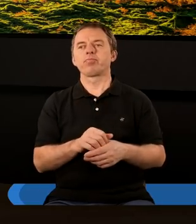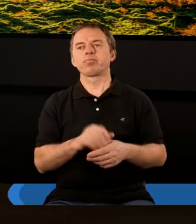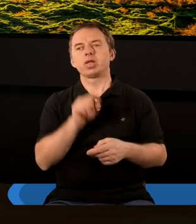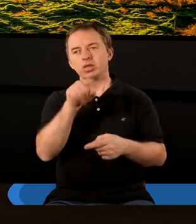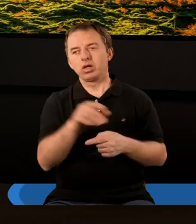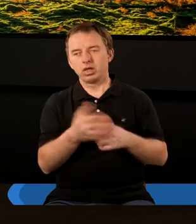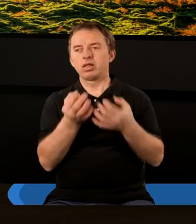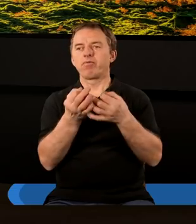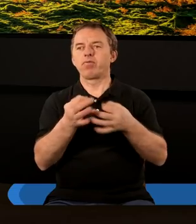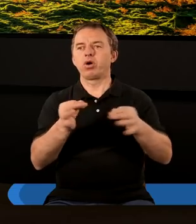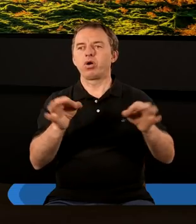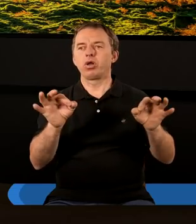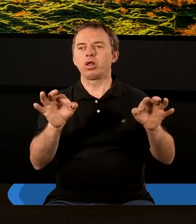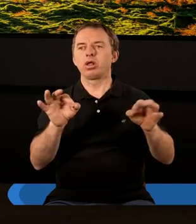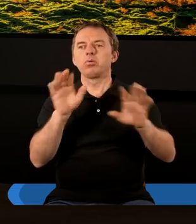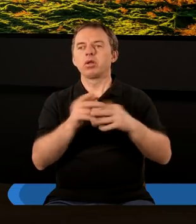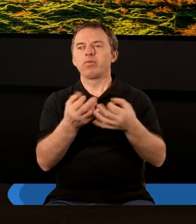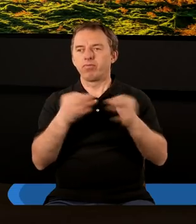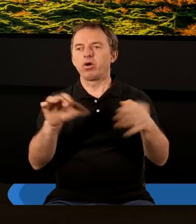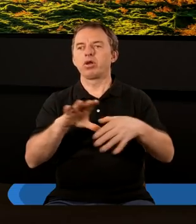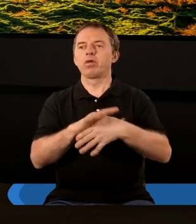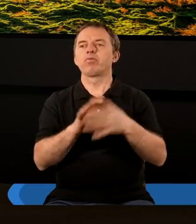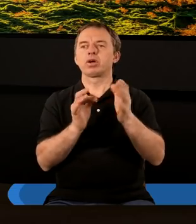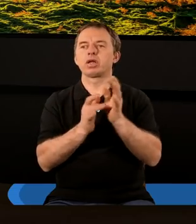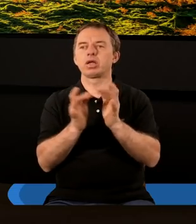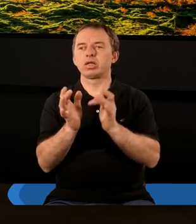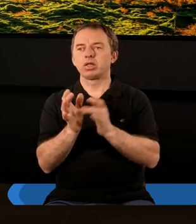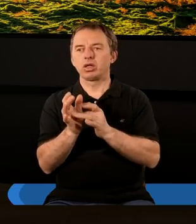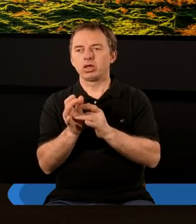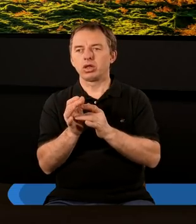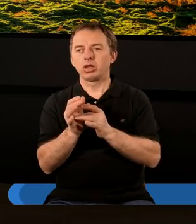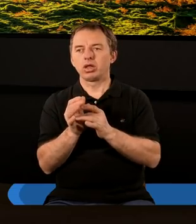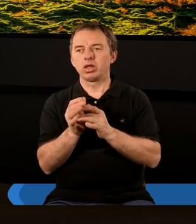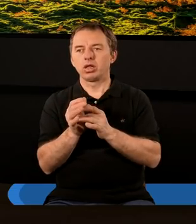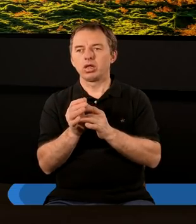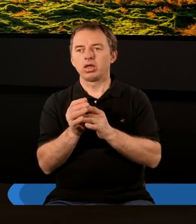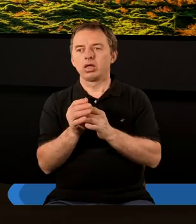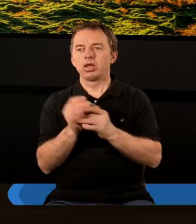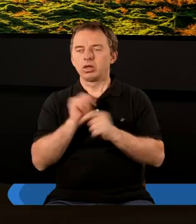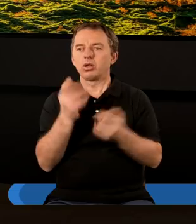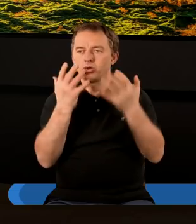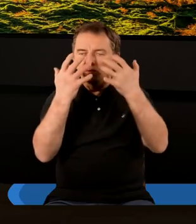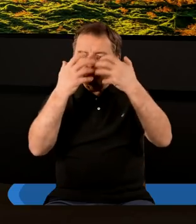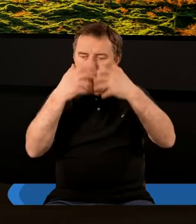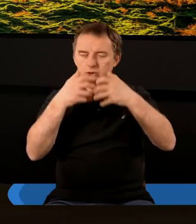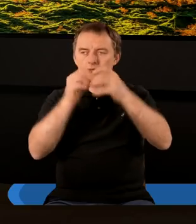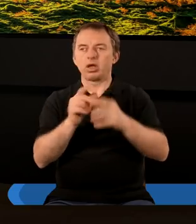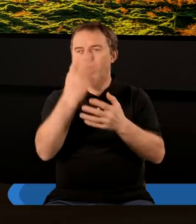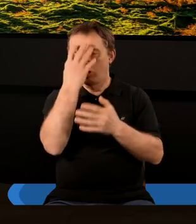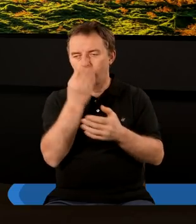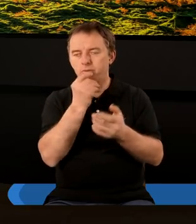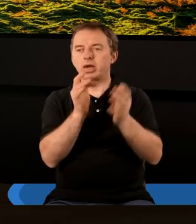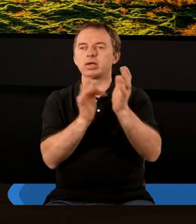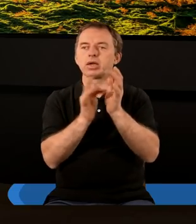i teraz jestem wolny. Mówimy, jestem wolny w Chrystusie. Wiecie, i raczej na tym się skupia ten obraz Chrystusa.